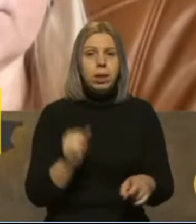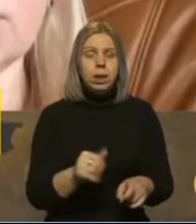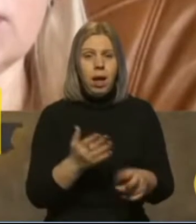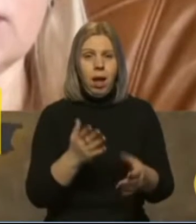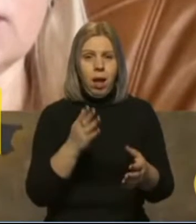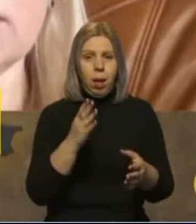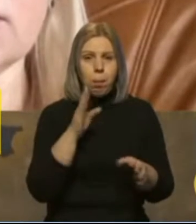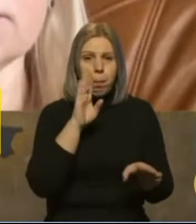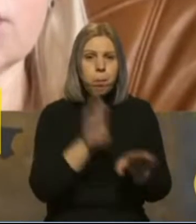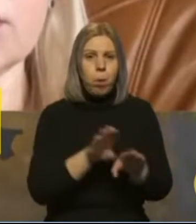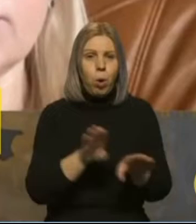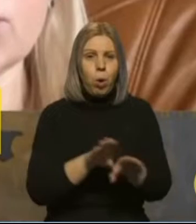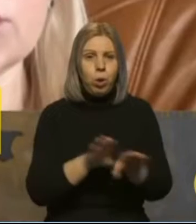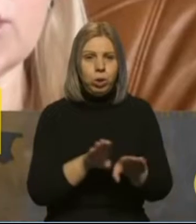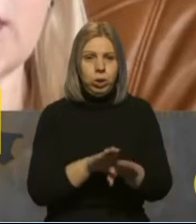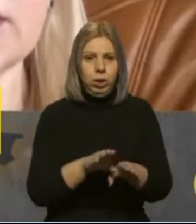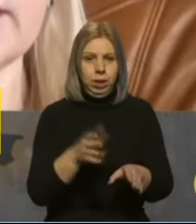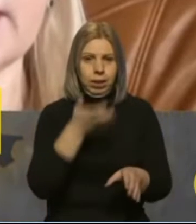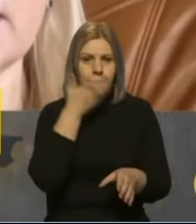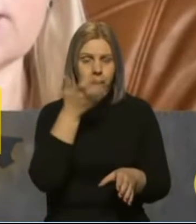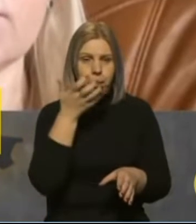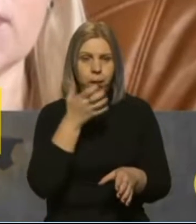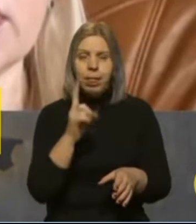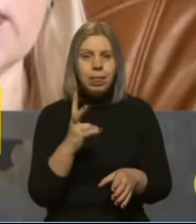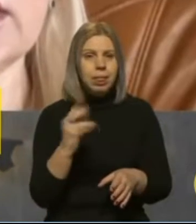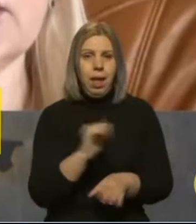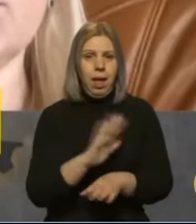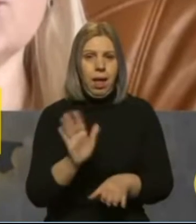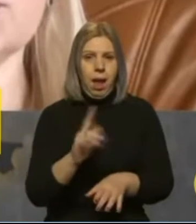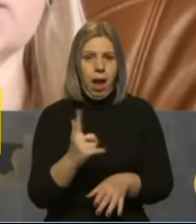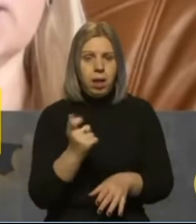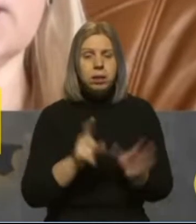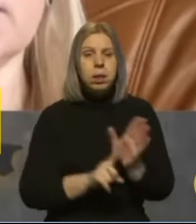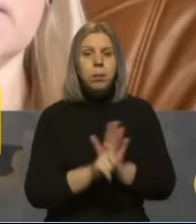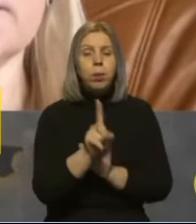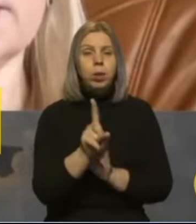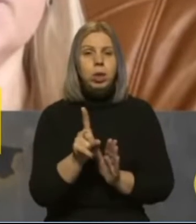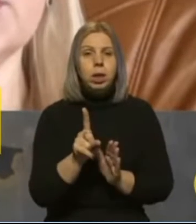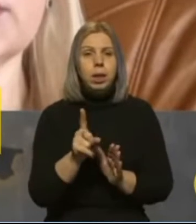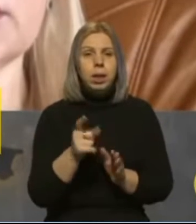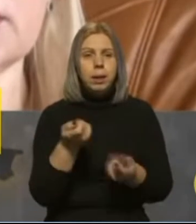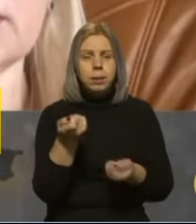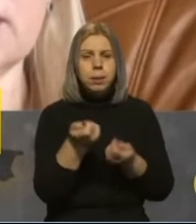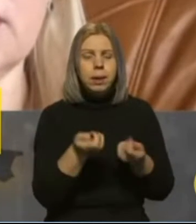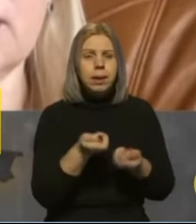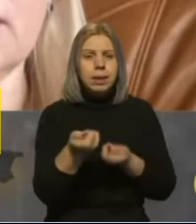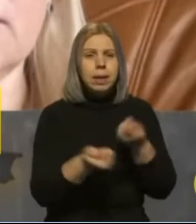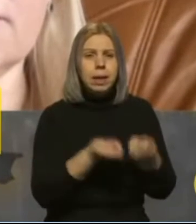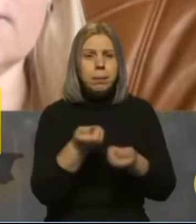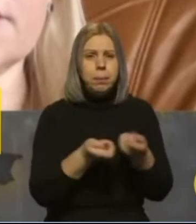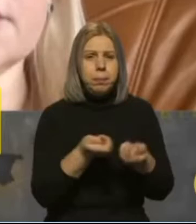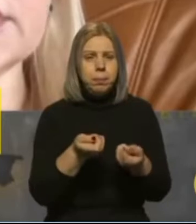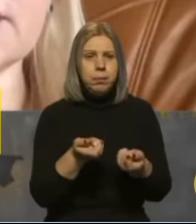альтернативні джерела посадчання, не газові, і почали дрібнити